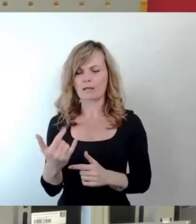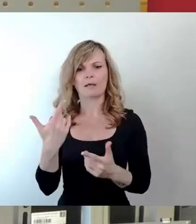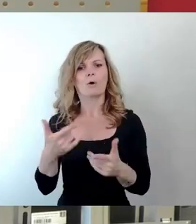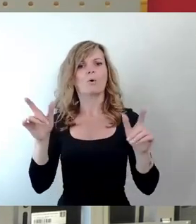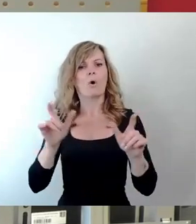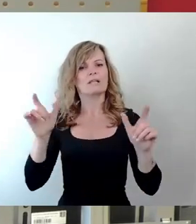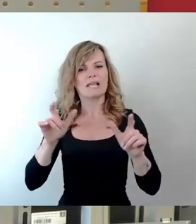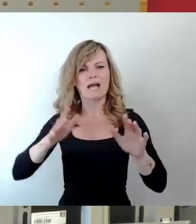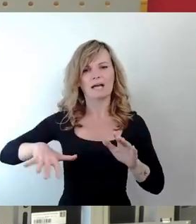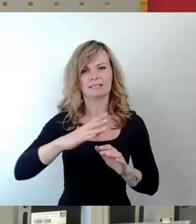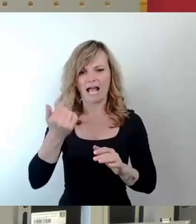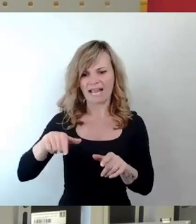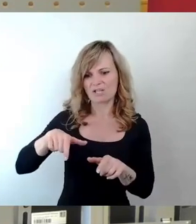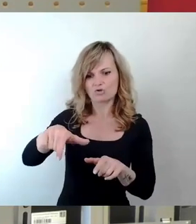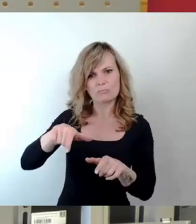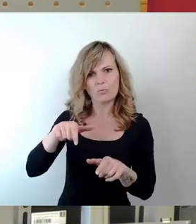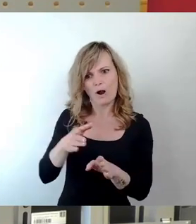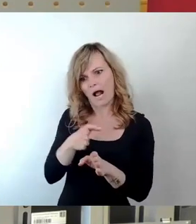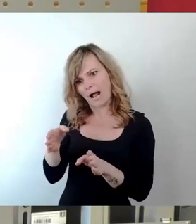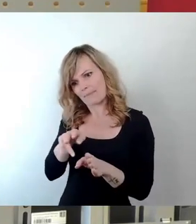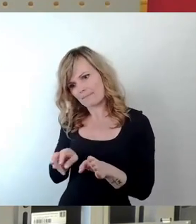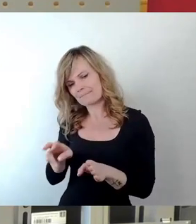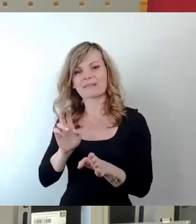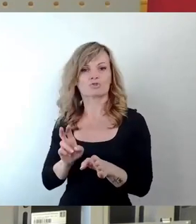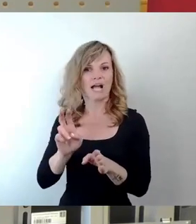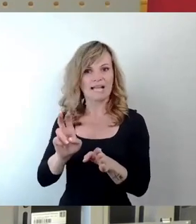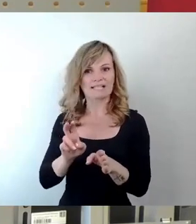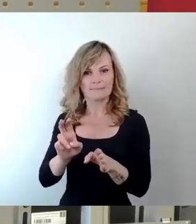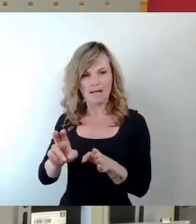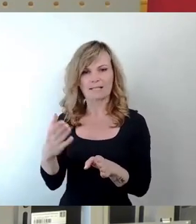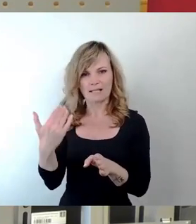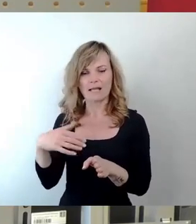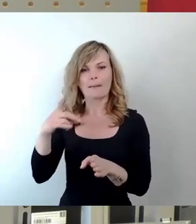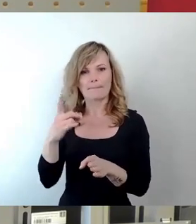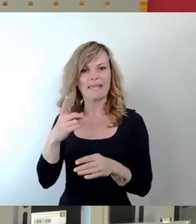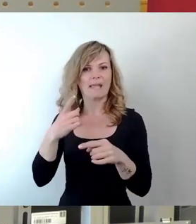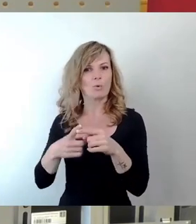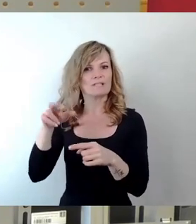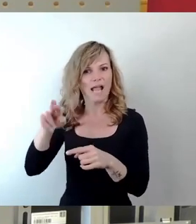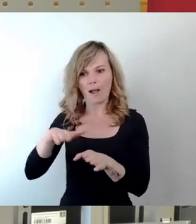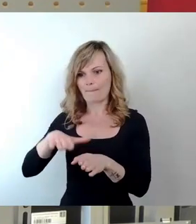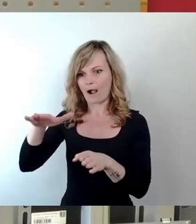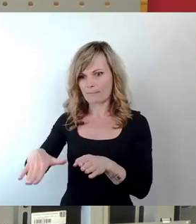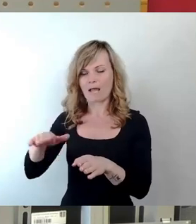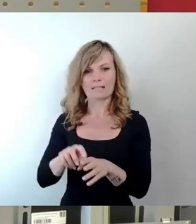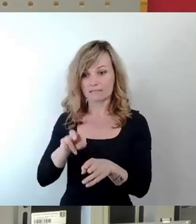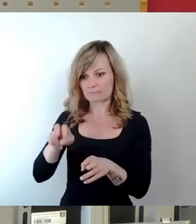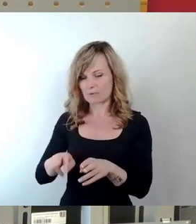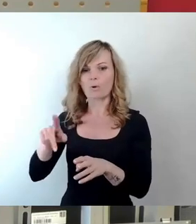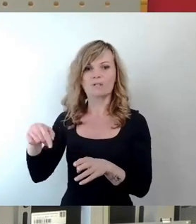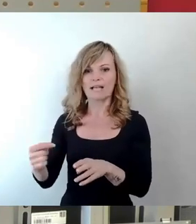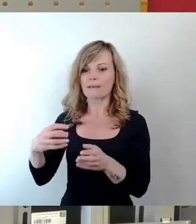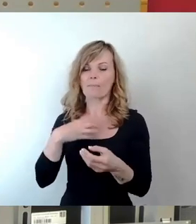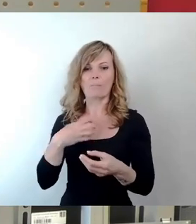eine Spur abmarkiert, damit die Straßenbahn dort, die die Leute vom P&R-Platz hinbringt, problemlos über die Brücke kann. Das ging jetzt